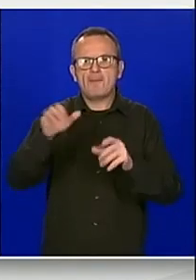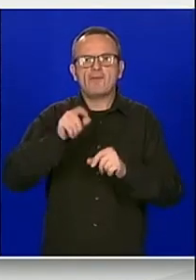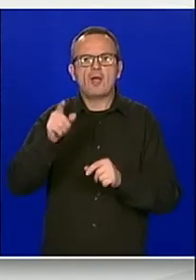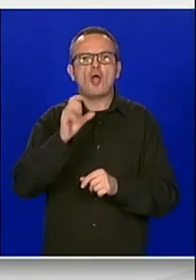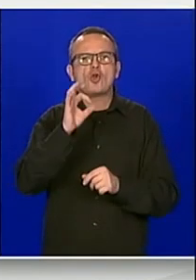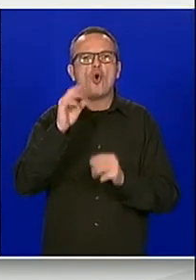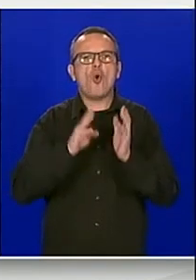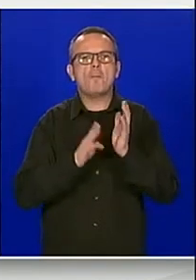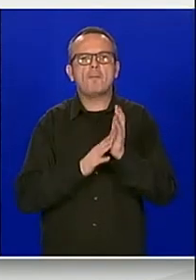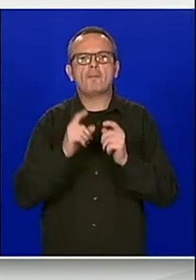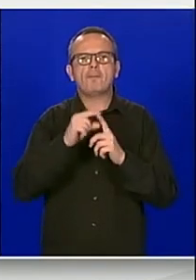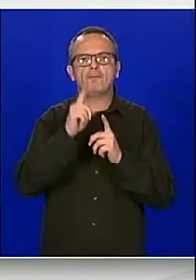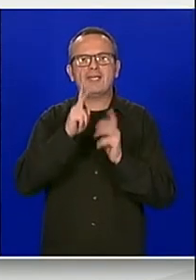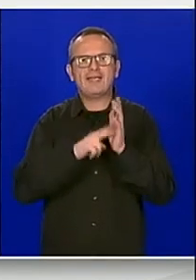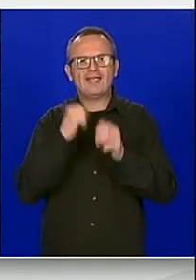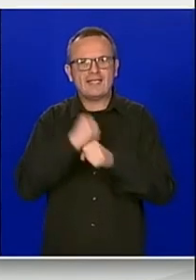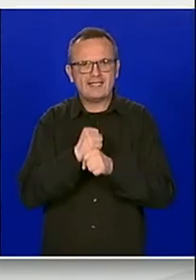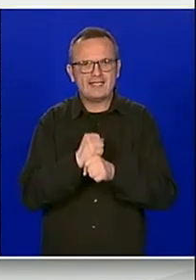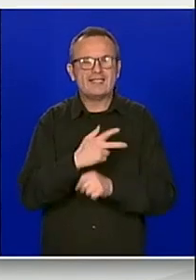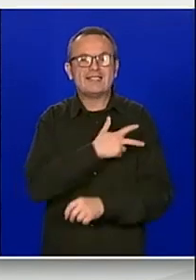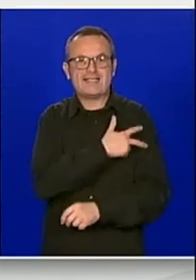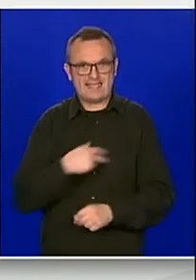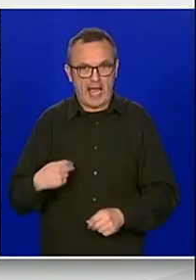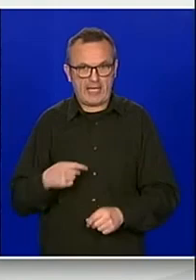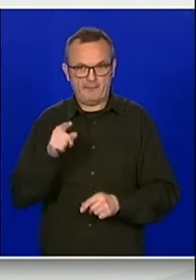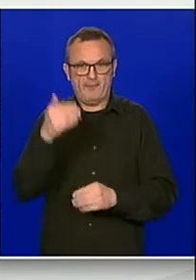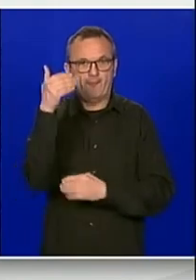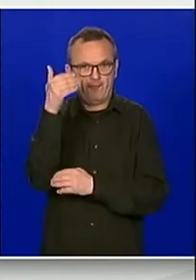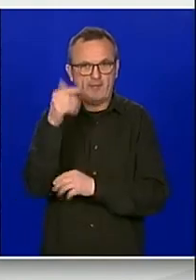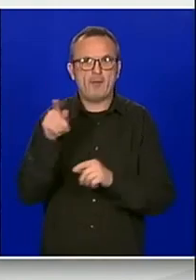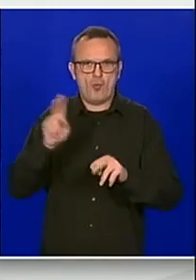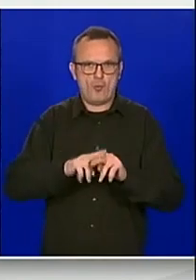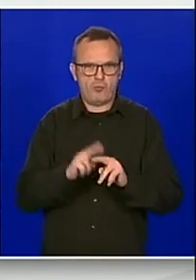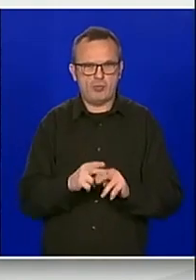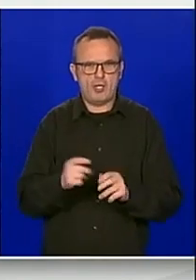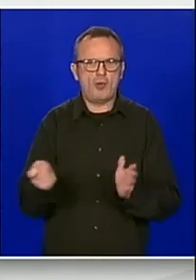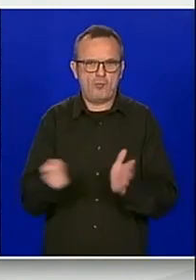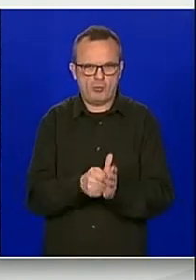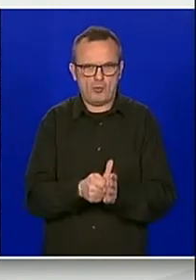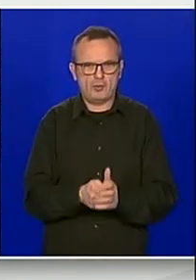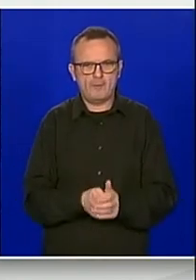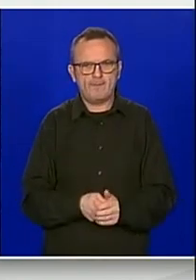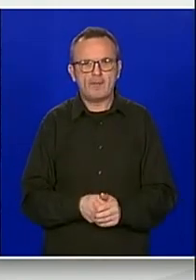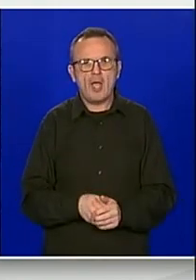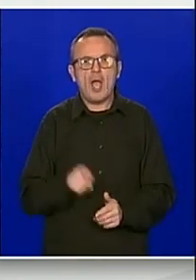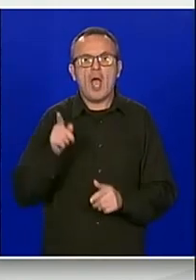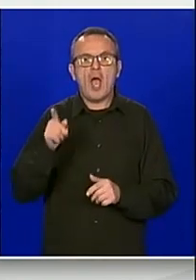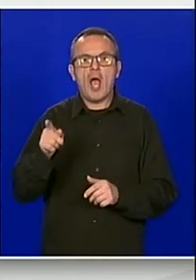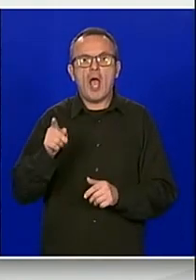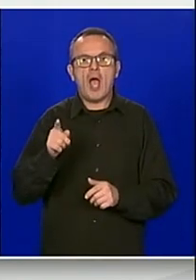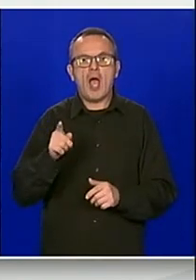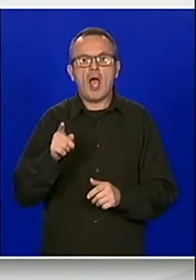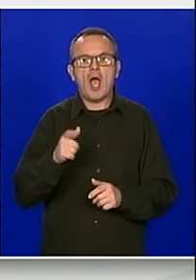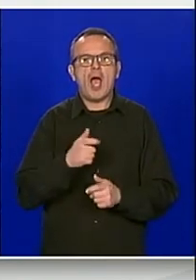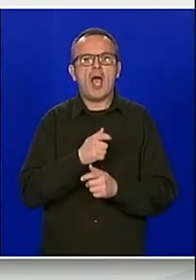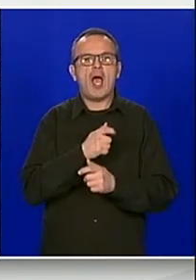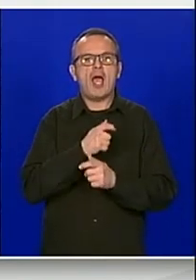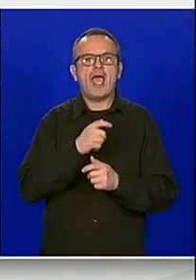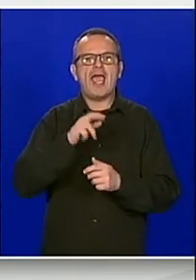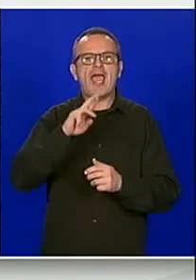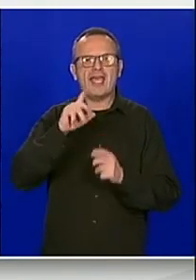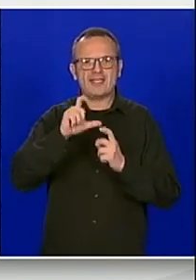Zagreb i ERSTE Štajer Merkiše S Leasing DOO Zagreb, a nositelj ponude je ERSTE Štajer Merkiše S Leasing